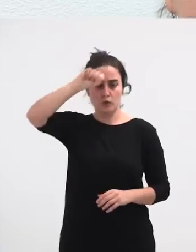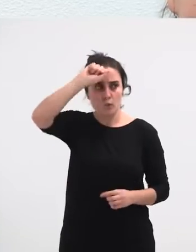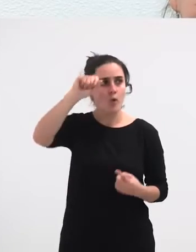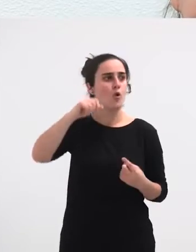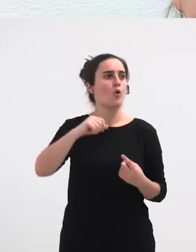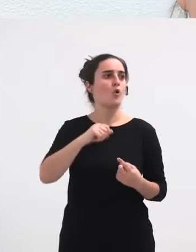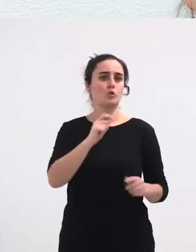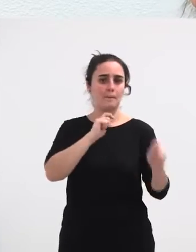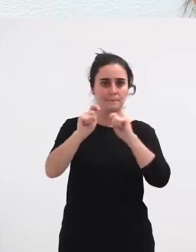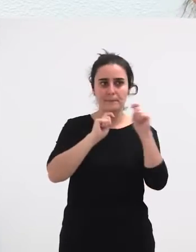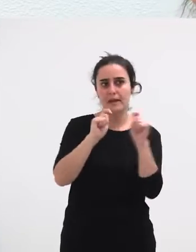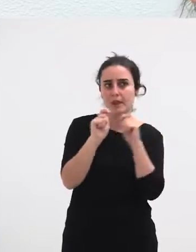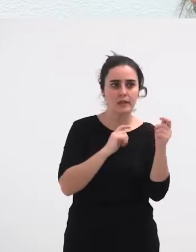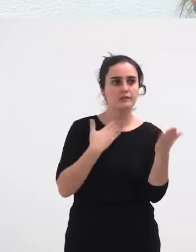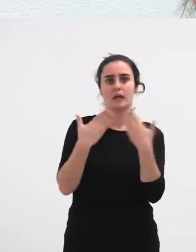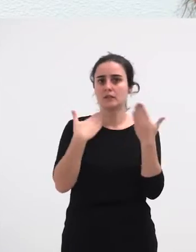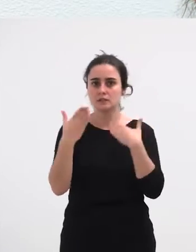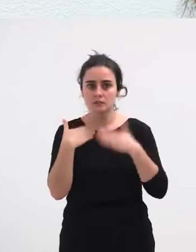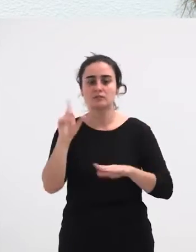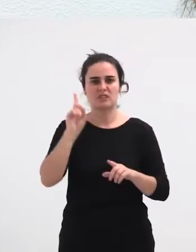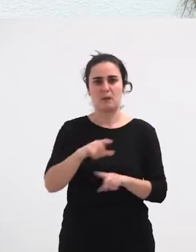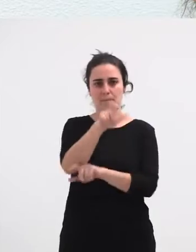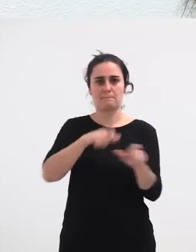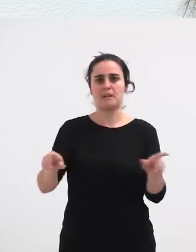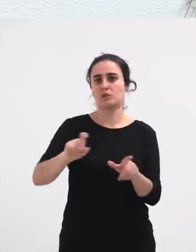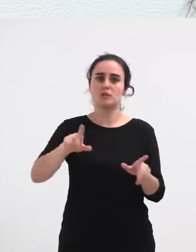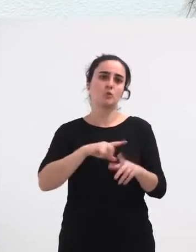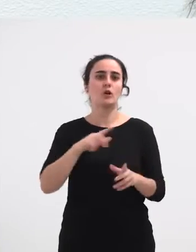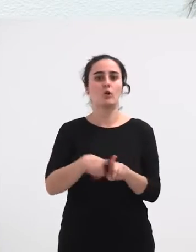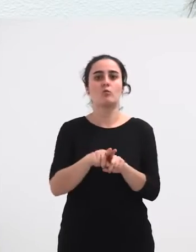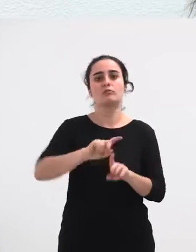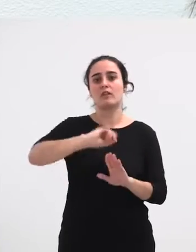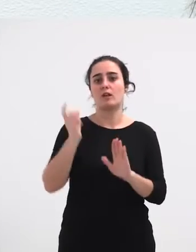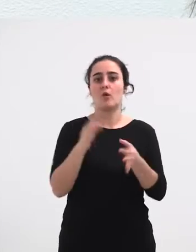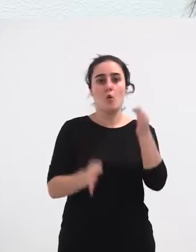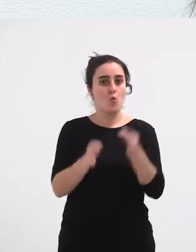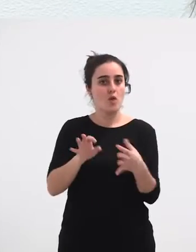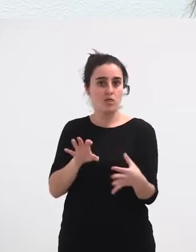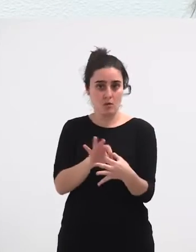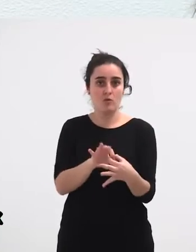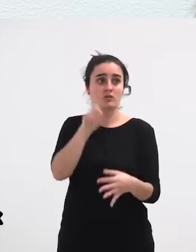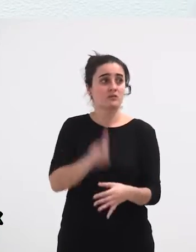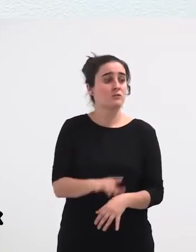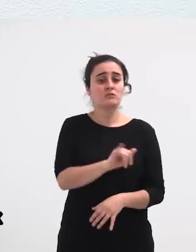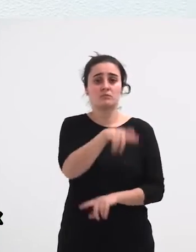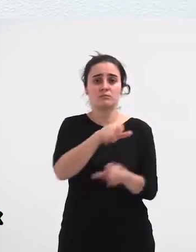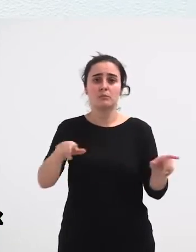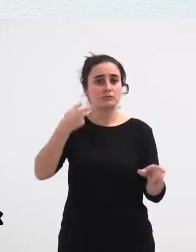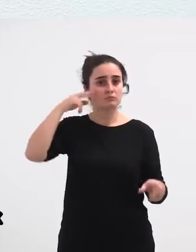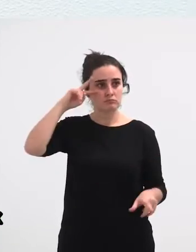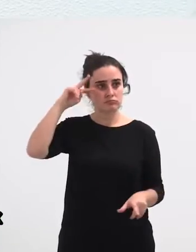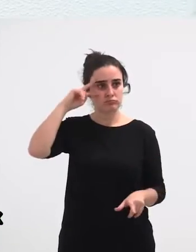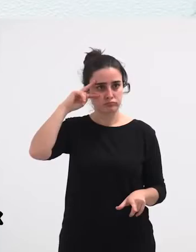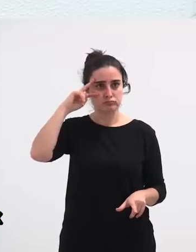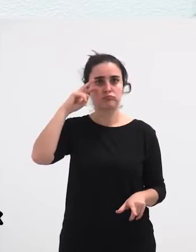hitzegin dugu Legelariekin hitzegin dugu Ez aditxu moduan ere Hain bat pertsona dugu Tabatu eganera Son